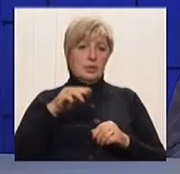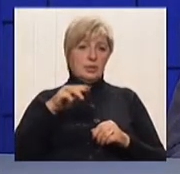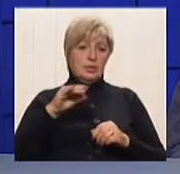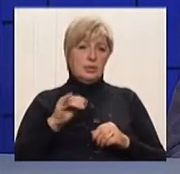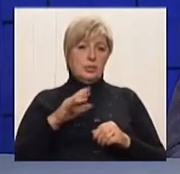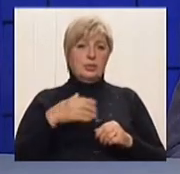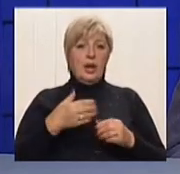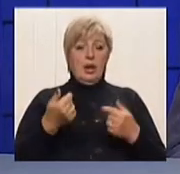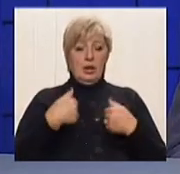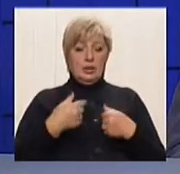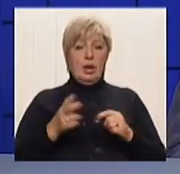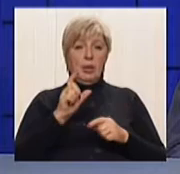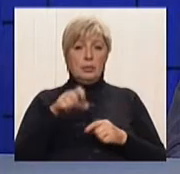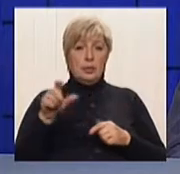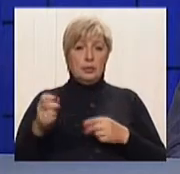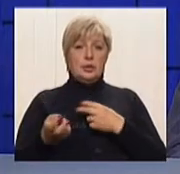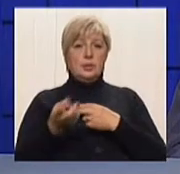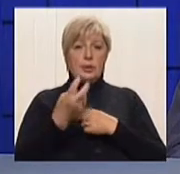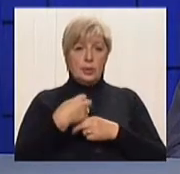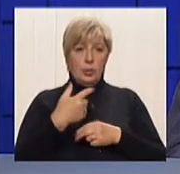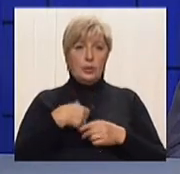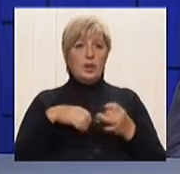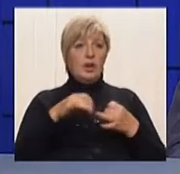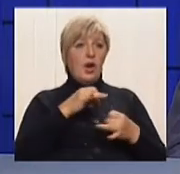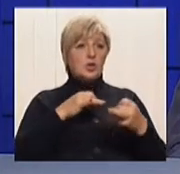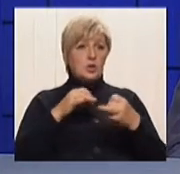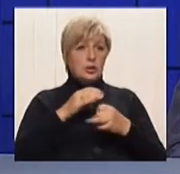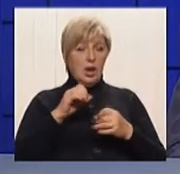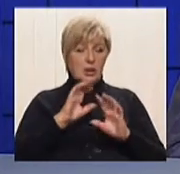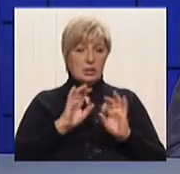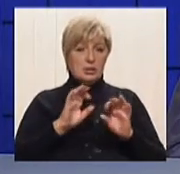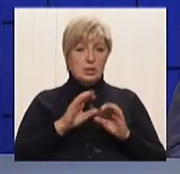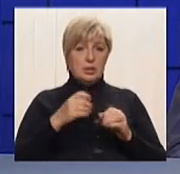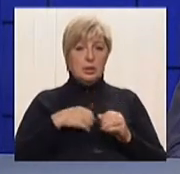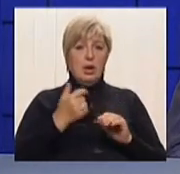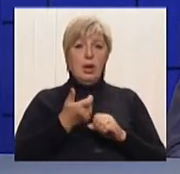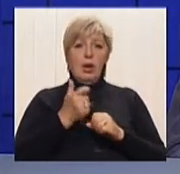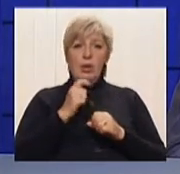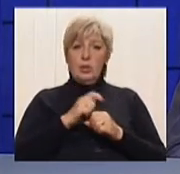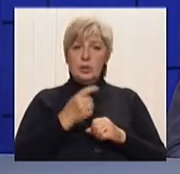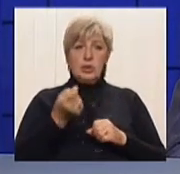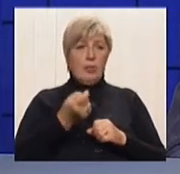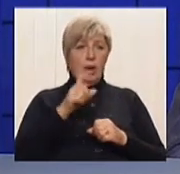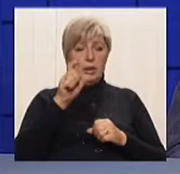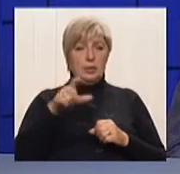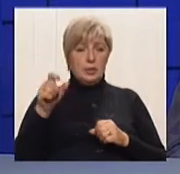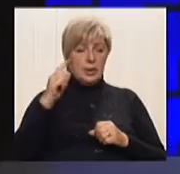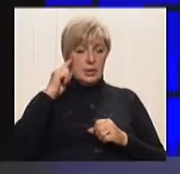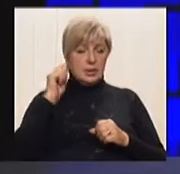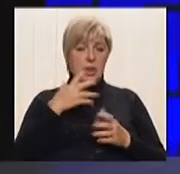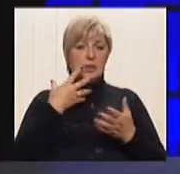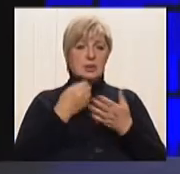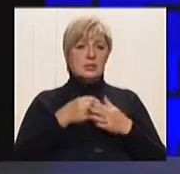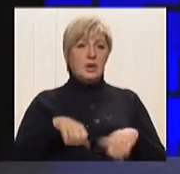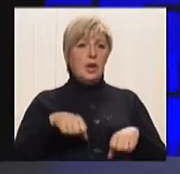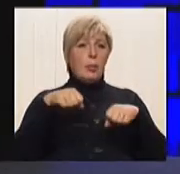то, що к нам люди приходять на консультації, то, що ми в телефонному режимі консультирують, говорить про те, що крайні мало людей знають свої права. Ну,